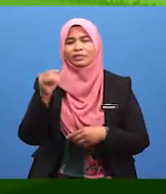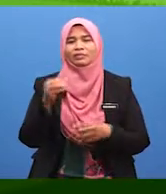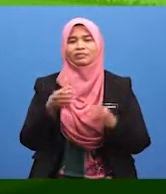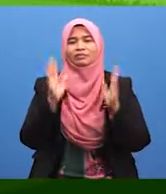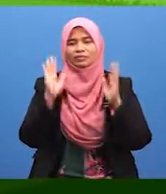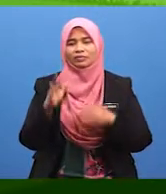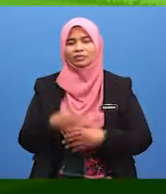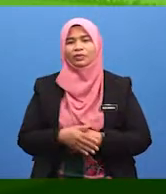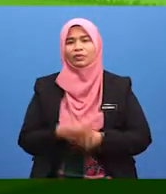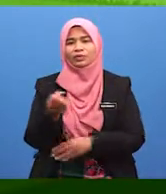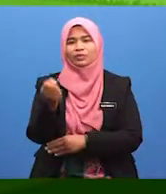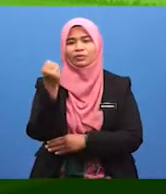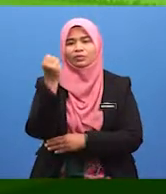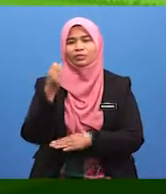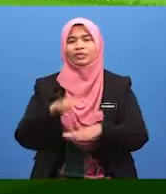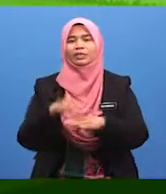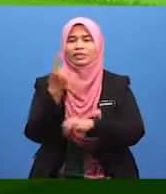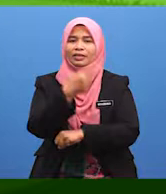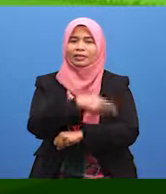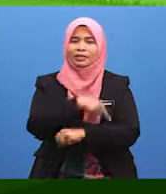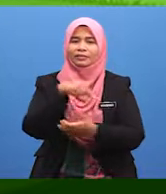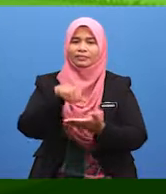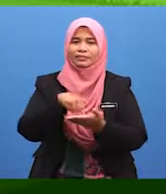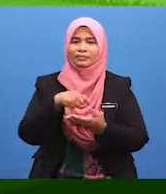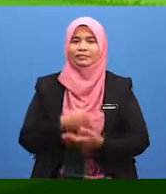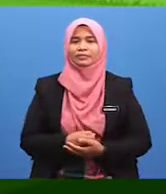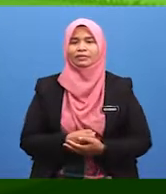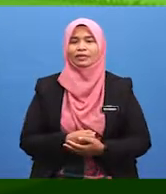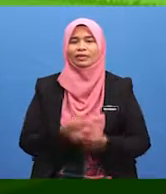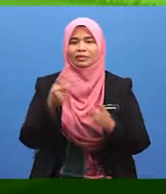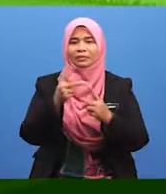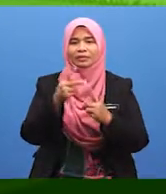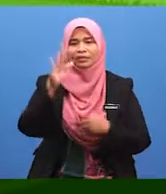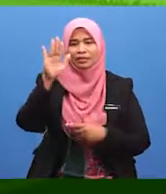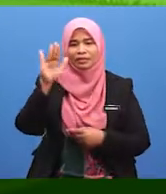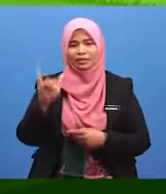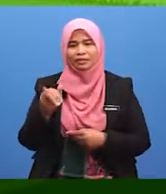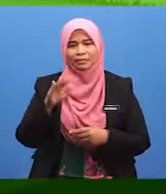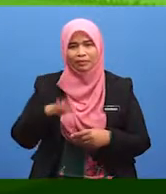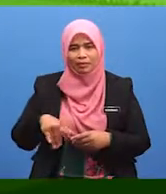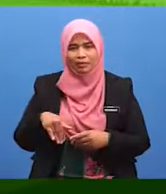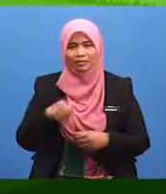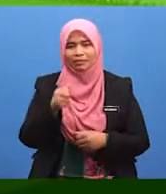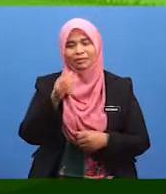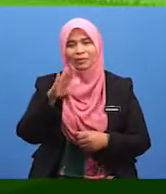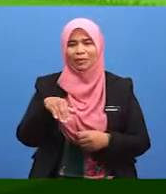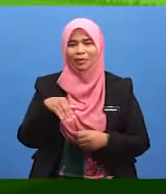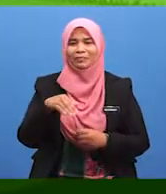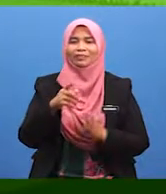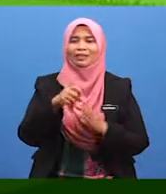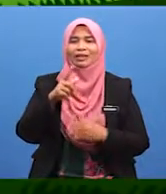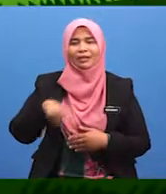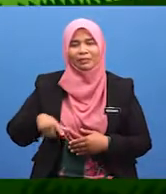yang menunaikan solat subuh pada hari ini. Kepada yang belum, anda tidak